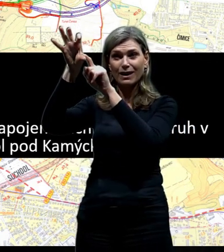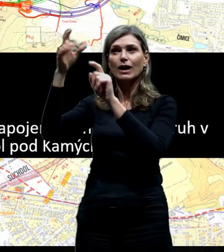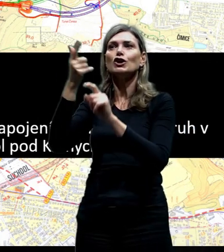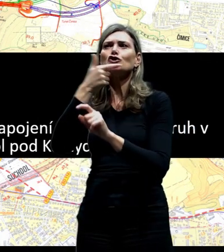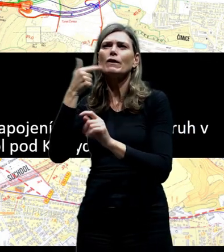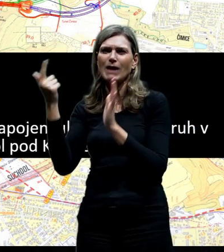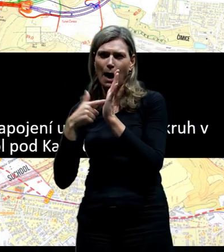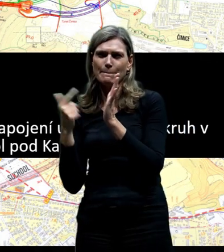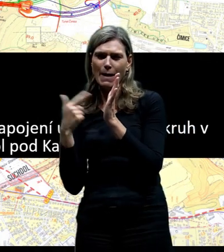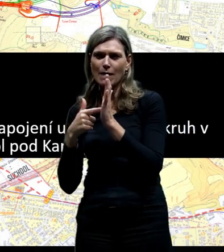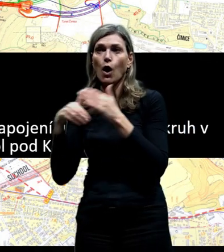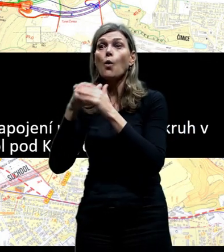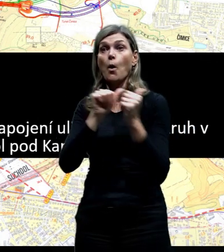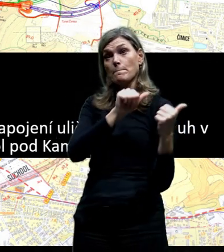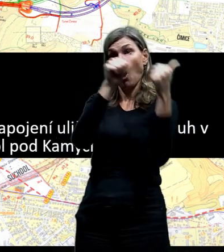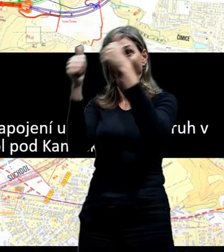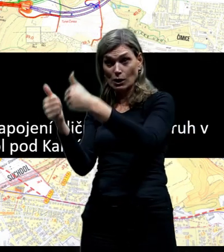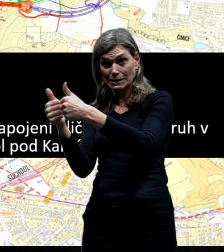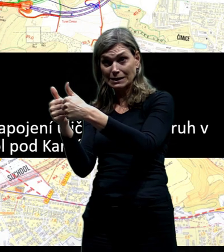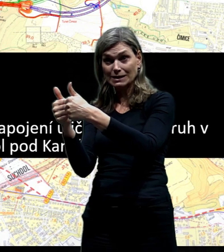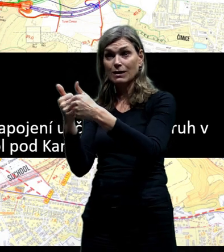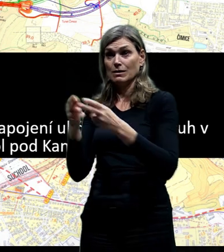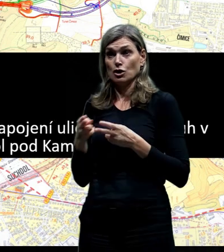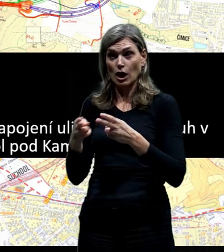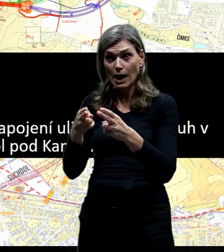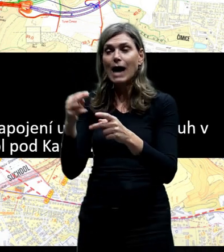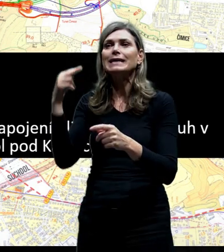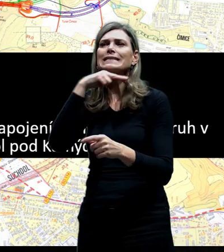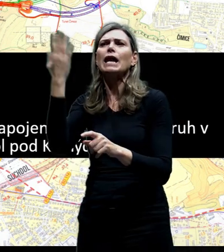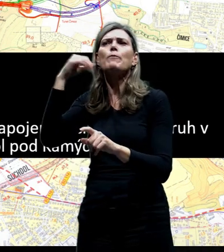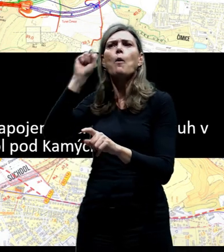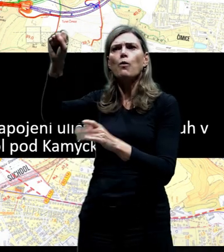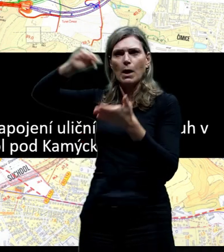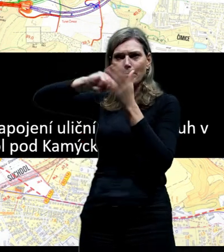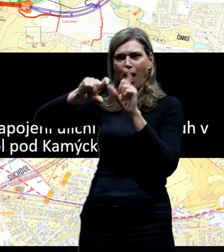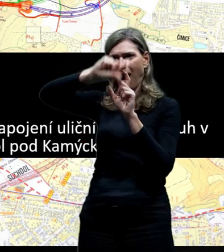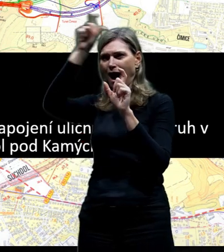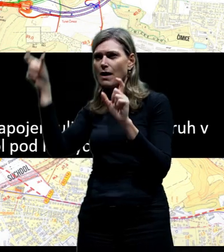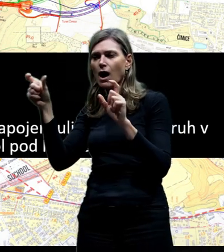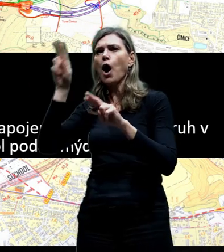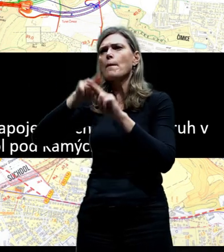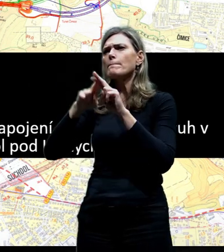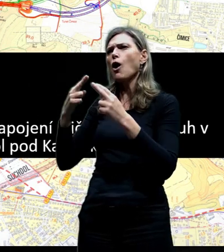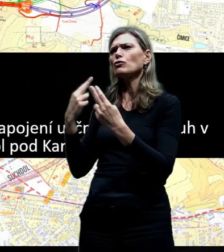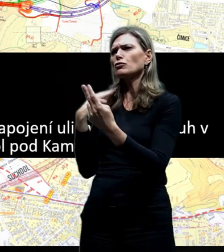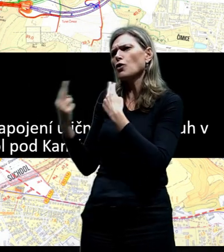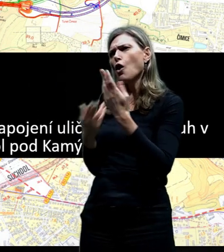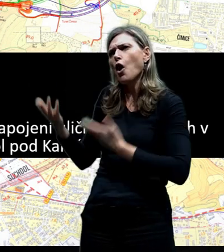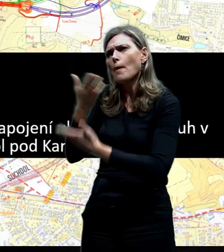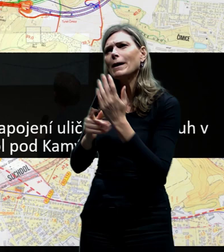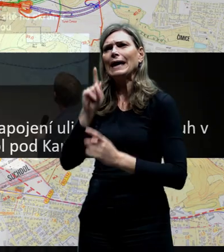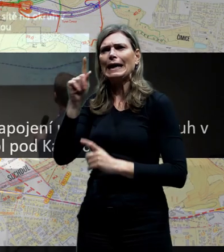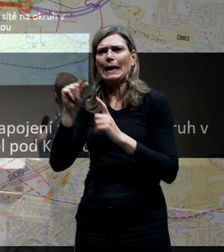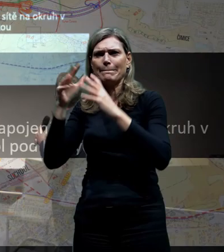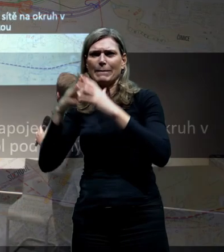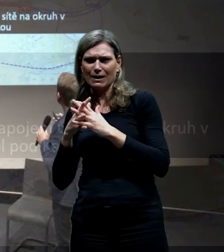červeně, tady je most přes Vltavu a zelená trasa je ta původní. Na základě návrhu vlastně Ipru, pana